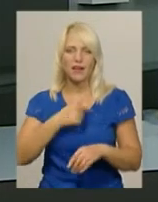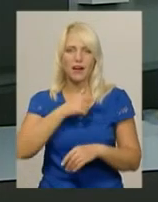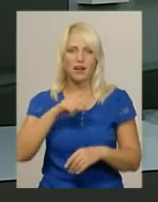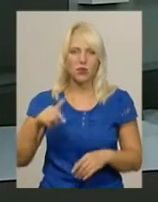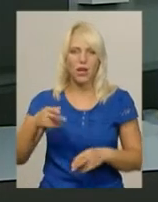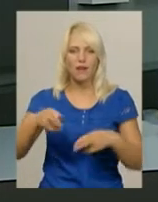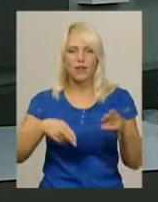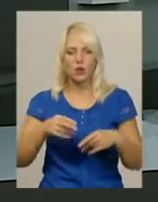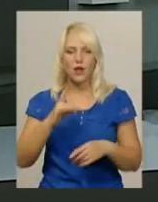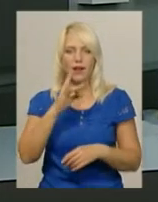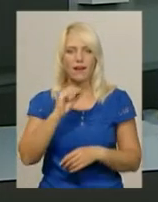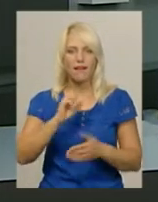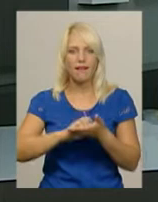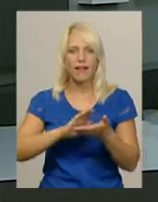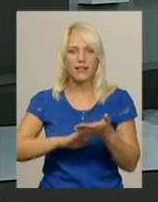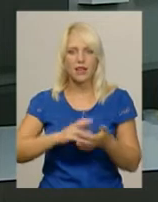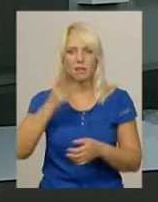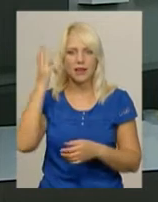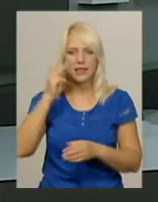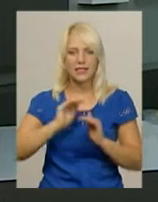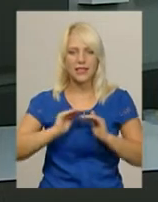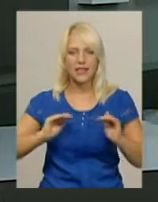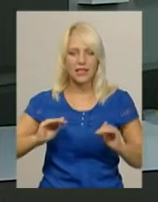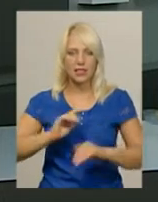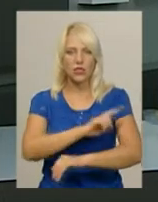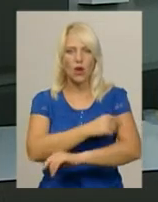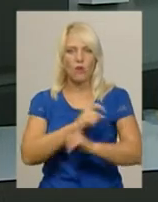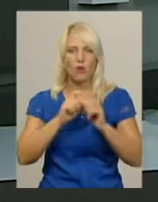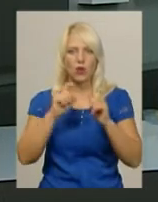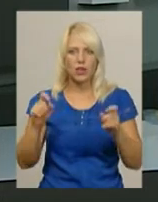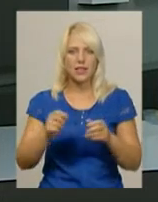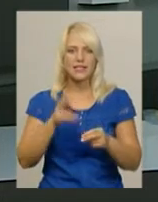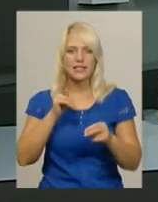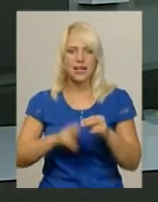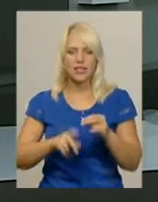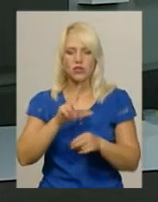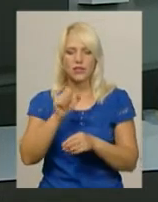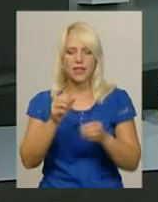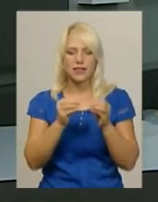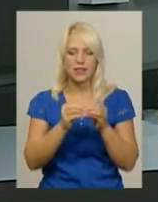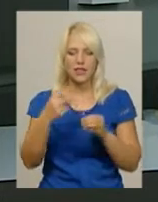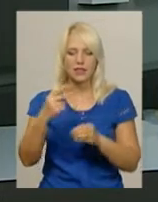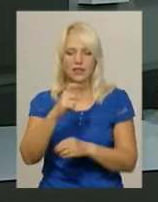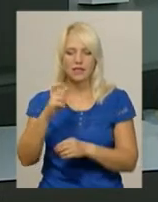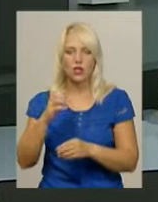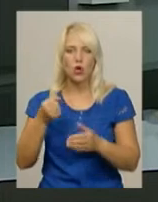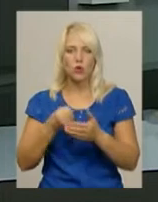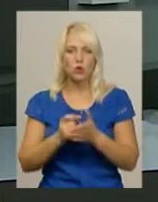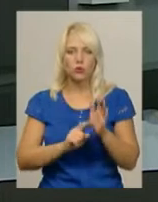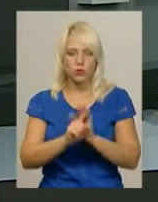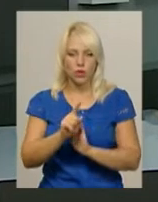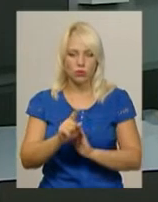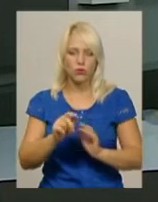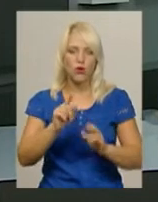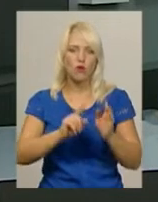у реєстратурі Хмельницької міської дитячої поліклініки закінчуються за 10-20 хвилин після початку робочого дня. Про це повідомила